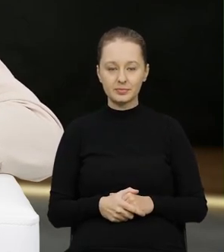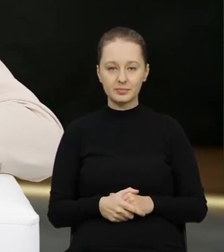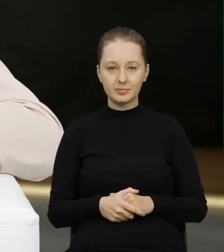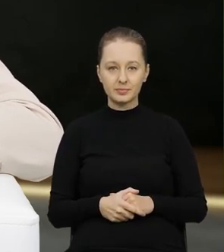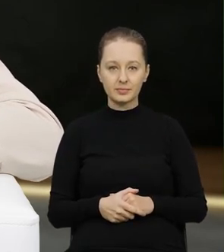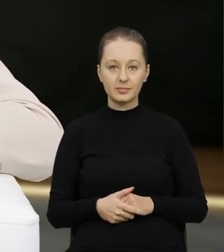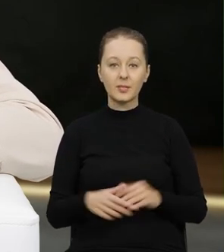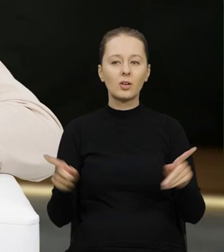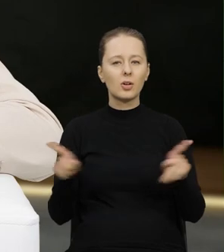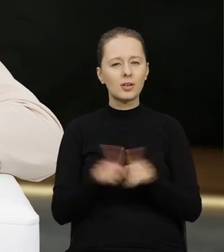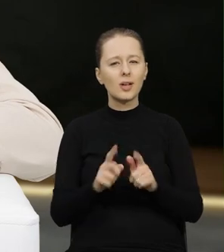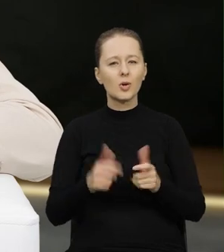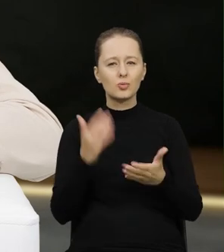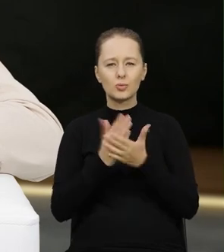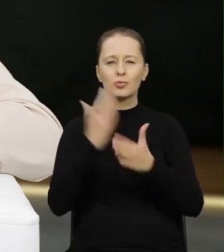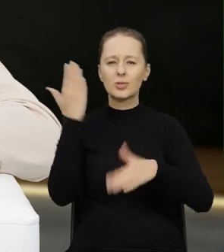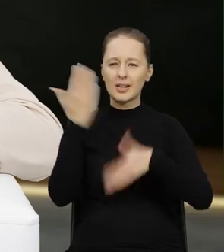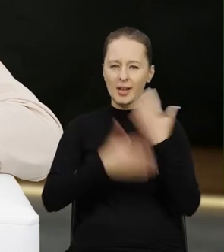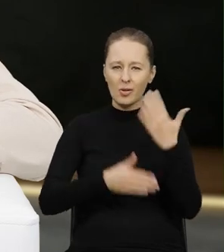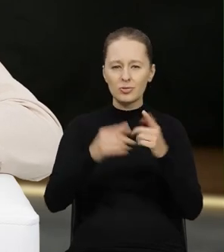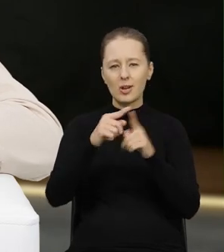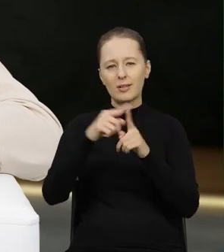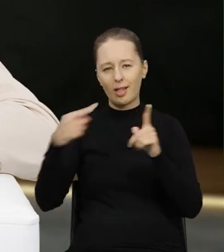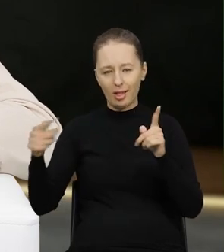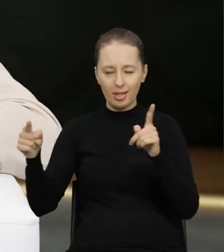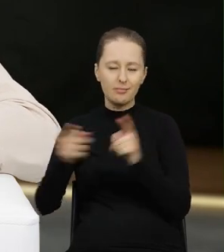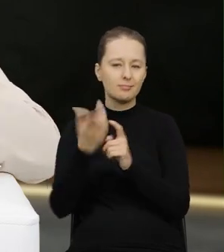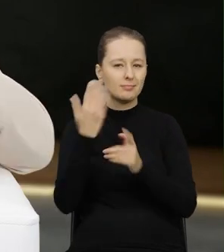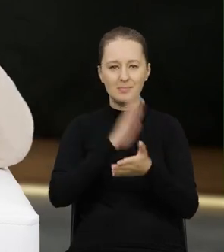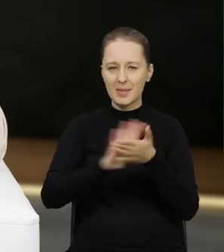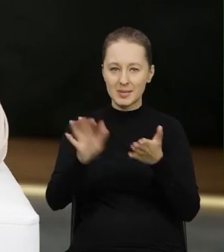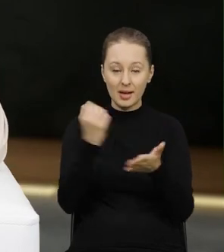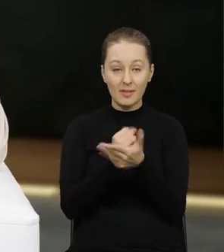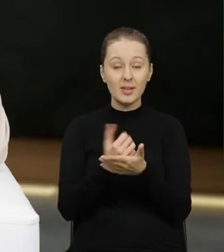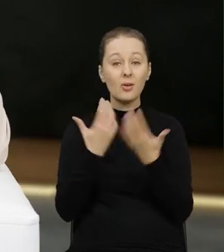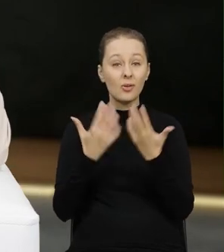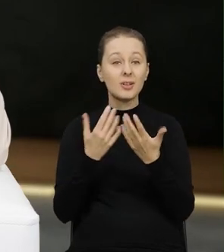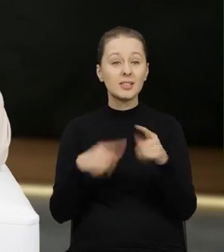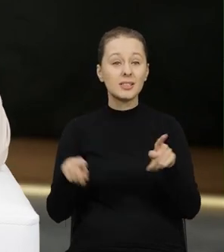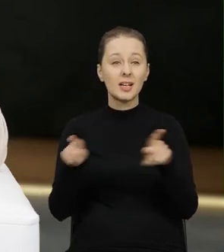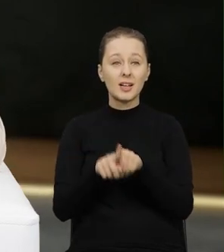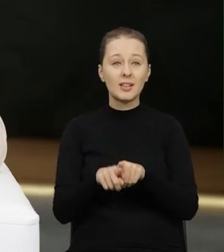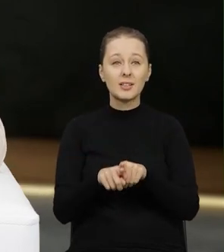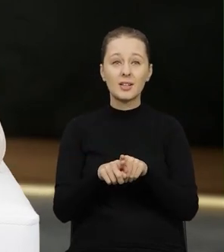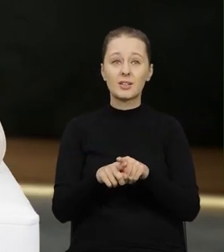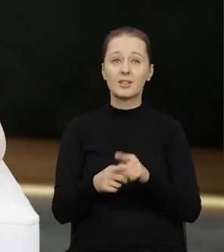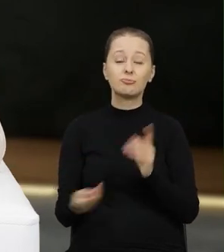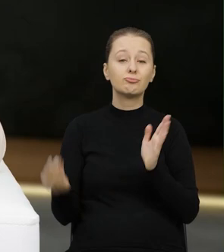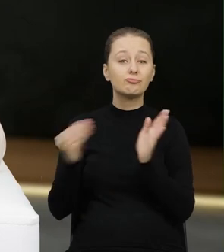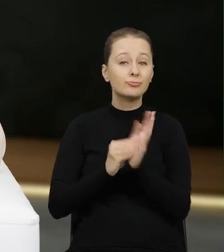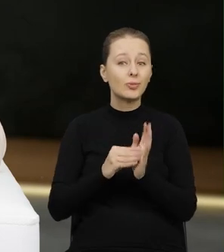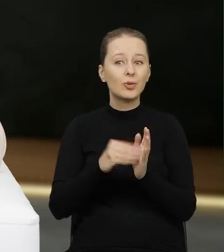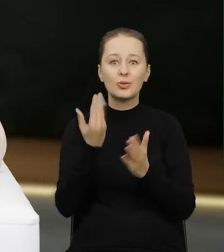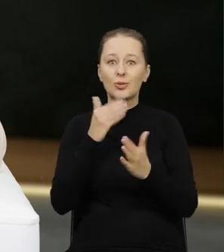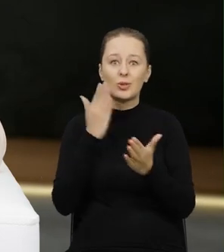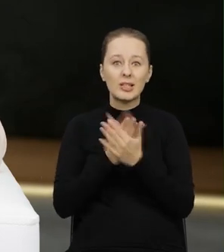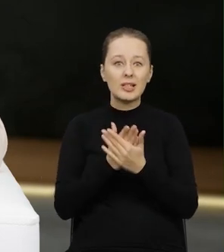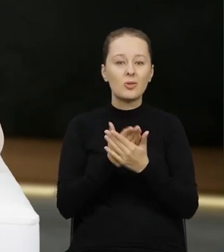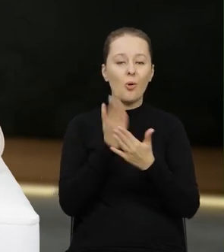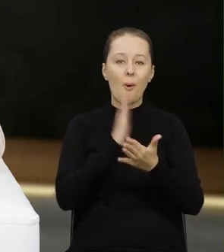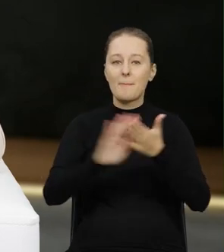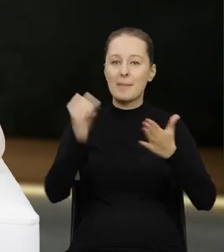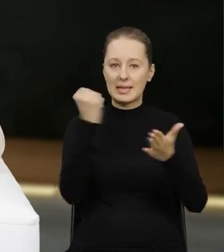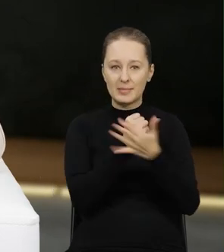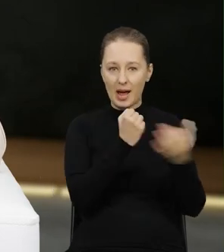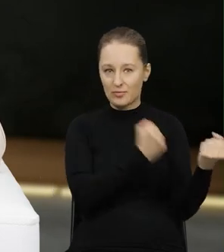i też może tak, żeby na zakończeniu już może tego wątku nielegalnego, to chciałabym dodać, że to nie tylko mam do